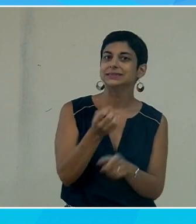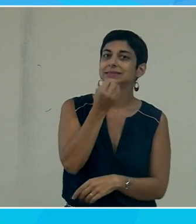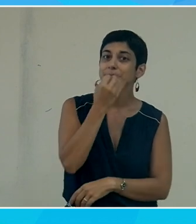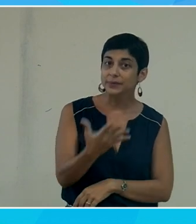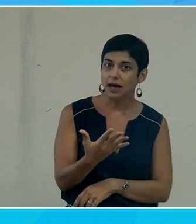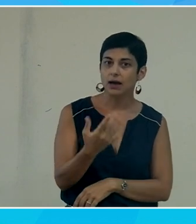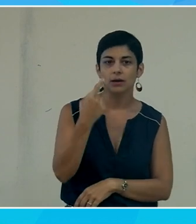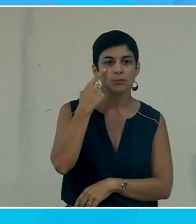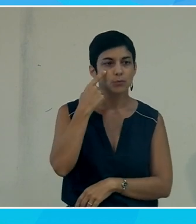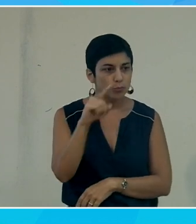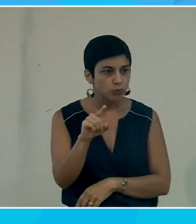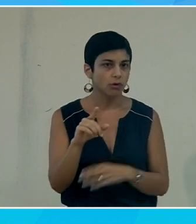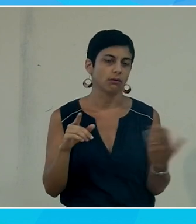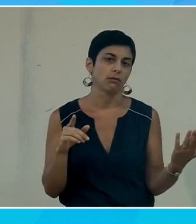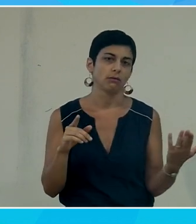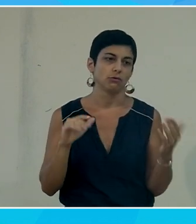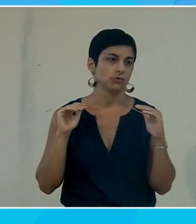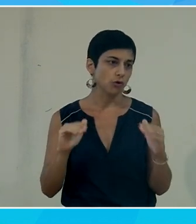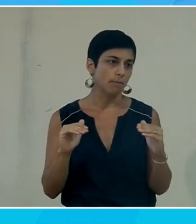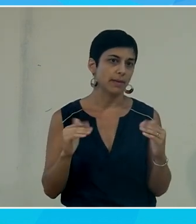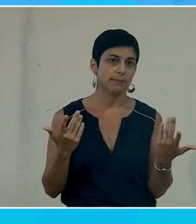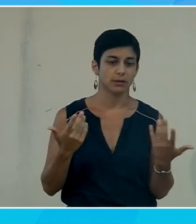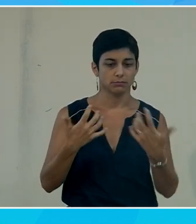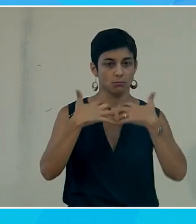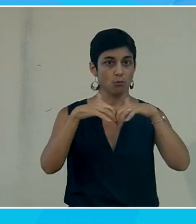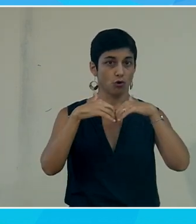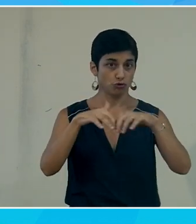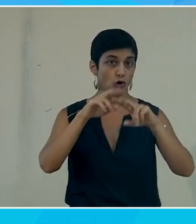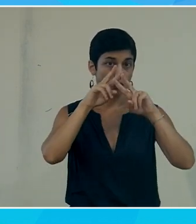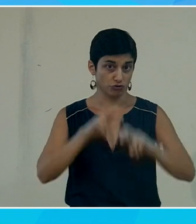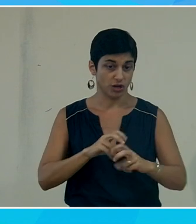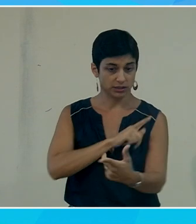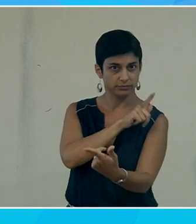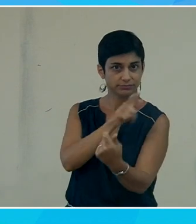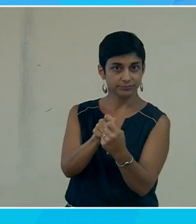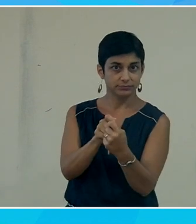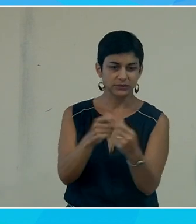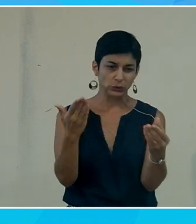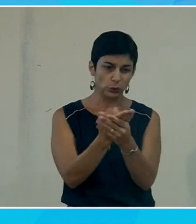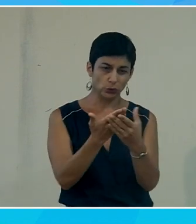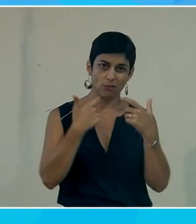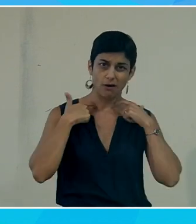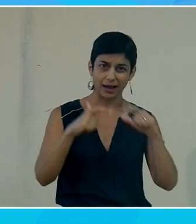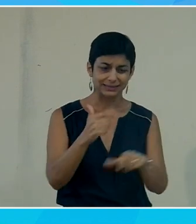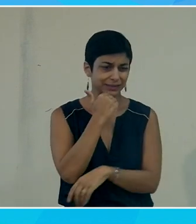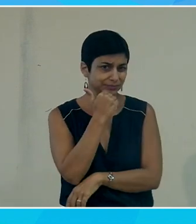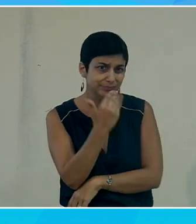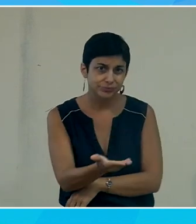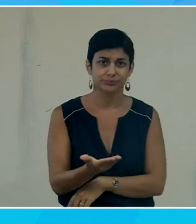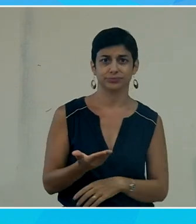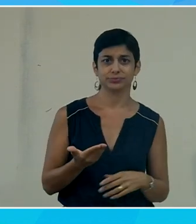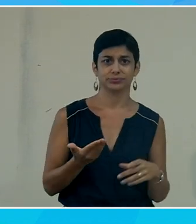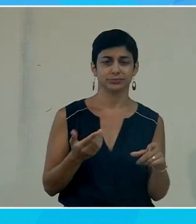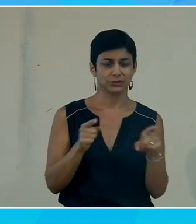aveugles et malvoyants que sont encore en grande partie les moteurs de recherche c'est à dire qu'un document inaccessible est très difficile à